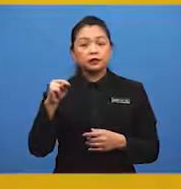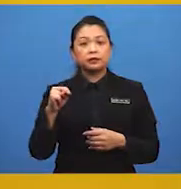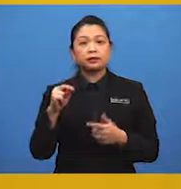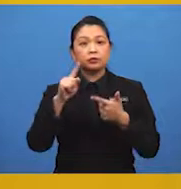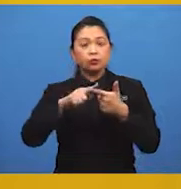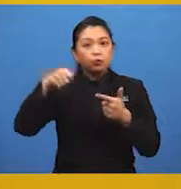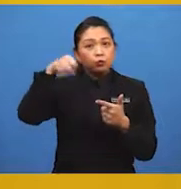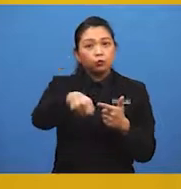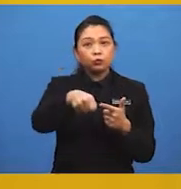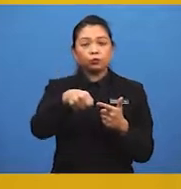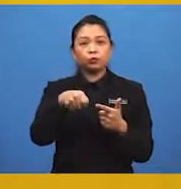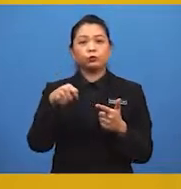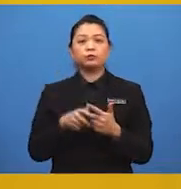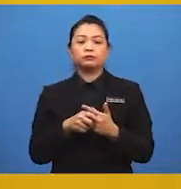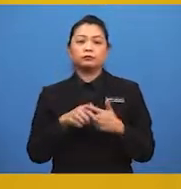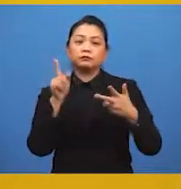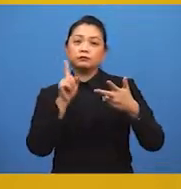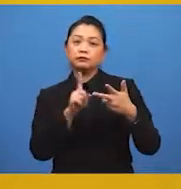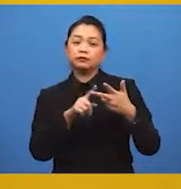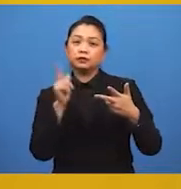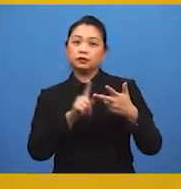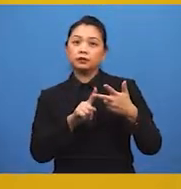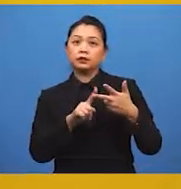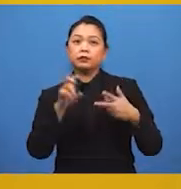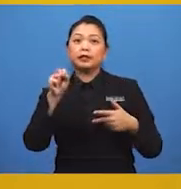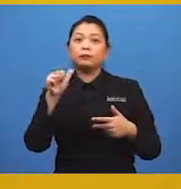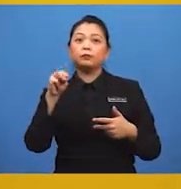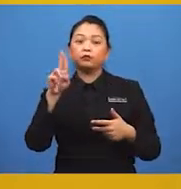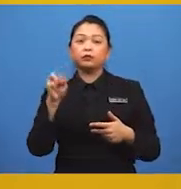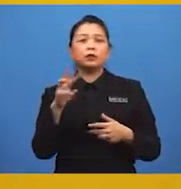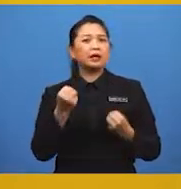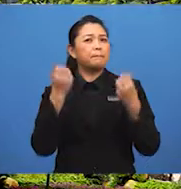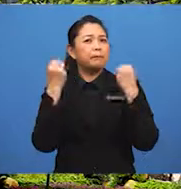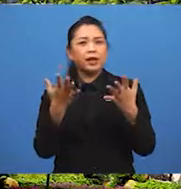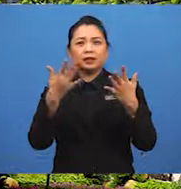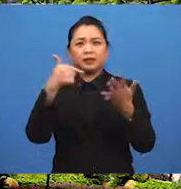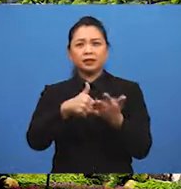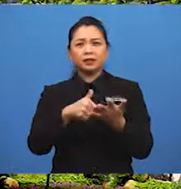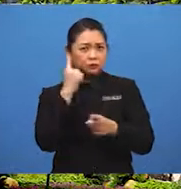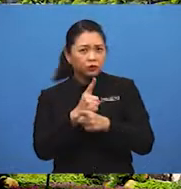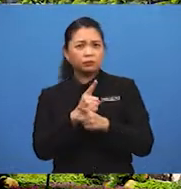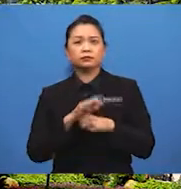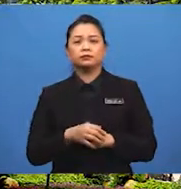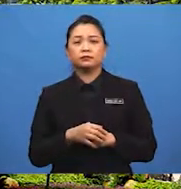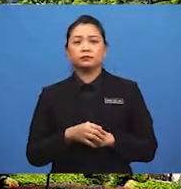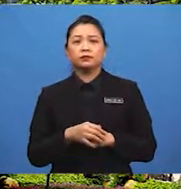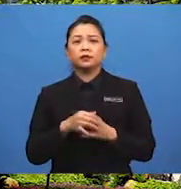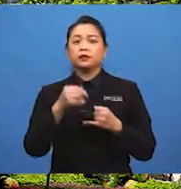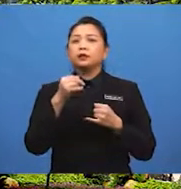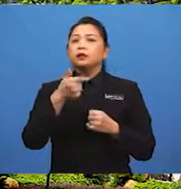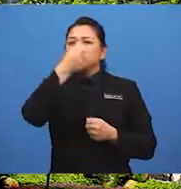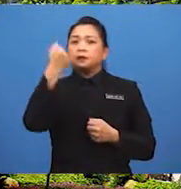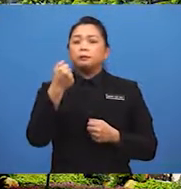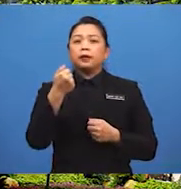pembunuhan, samun, dan banyak lagi, kan? Akibat